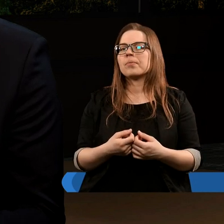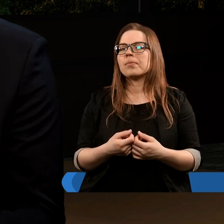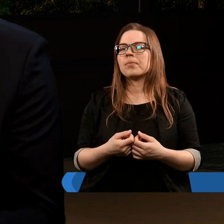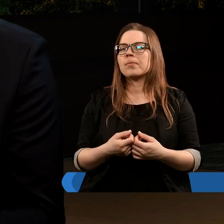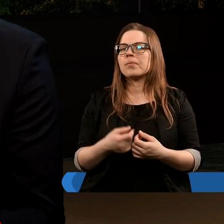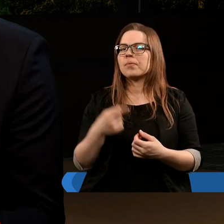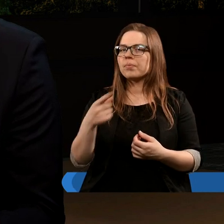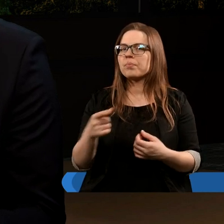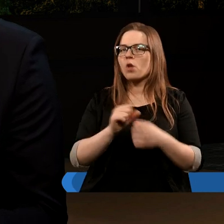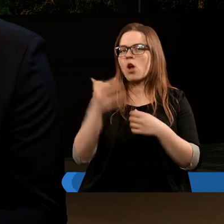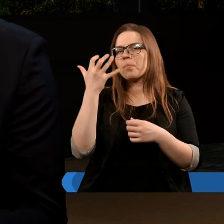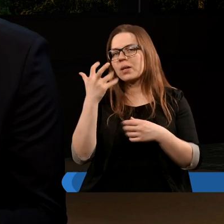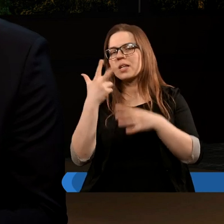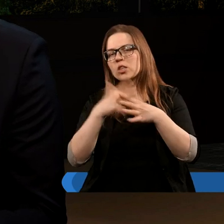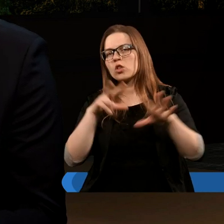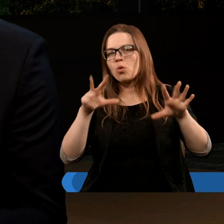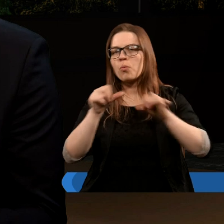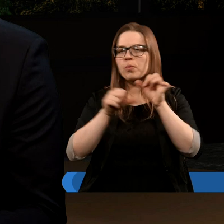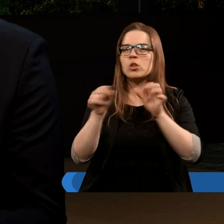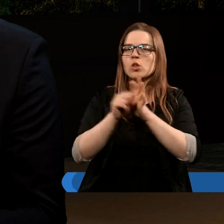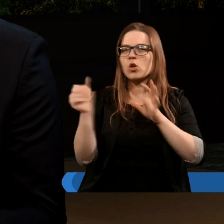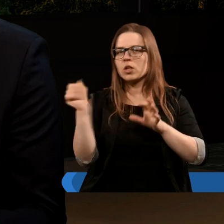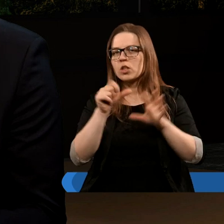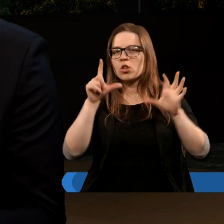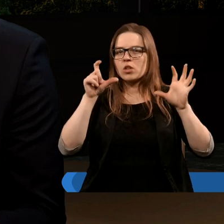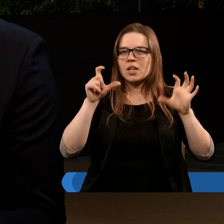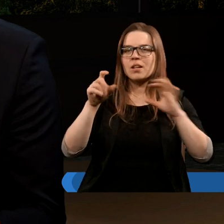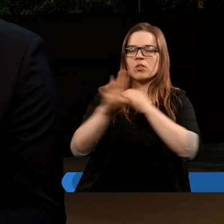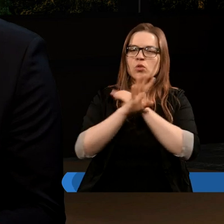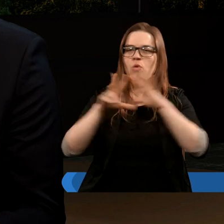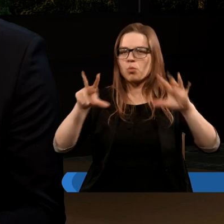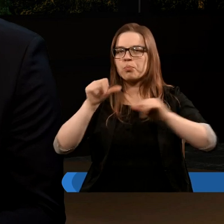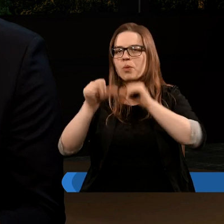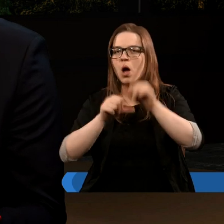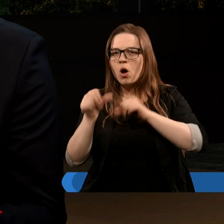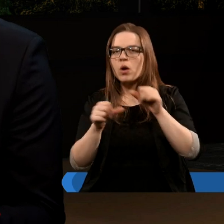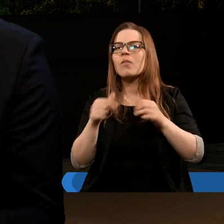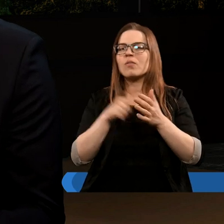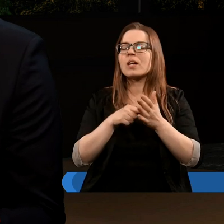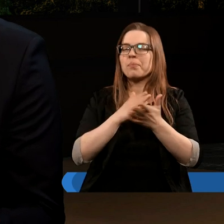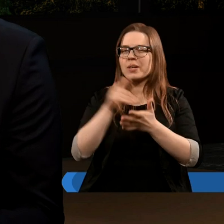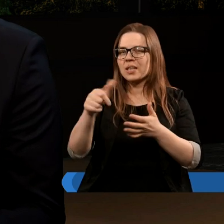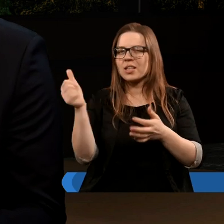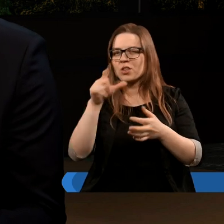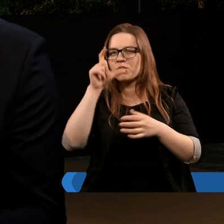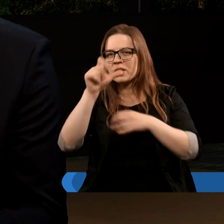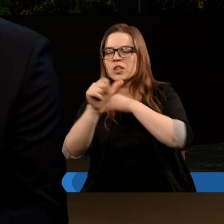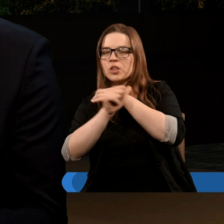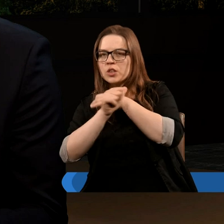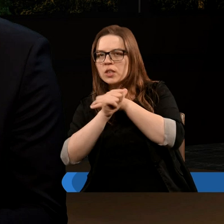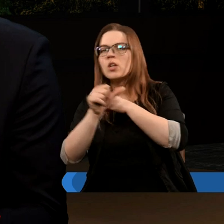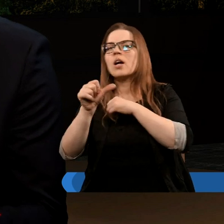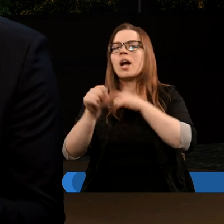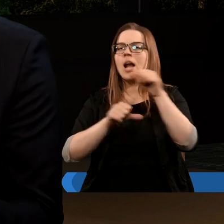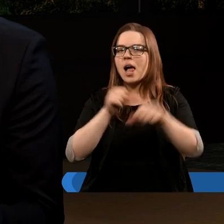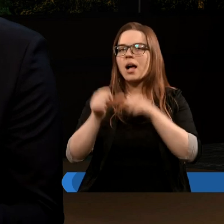od 538 roku do 1798 roku właśnie przez te 1260